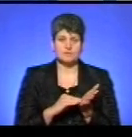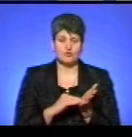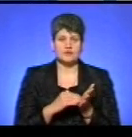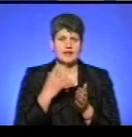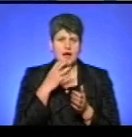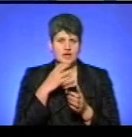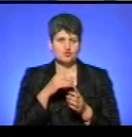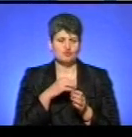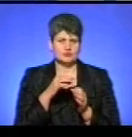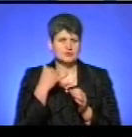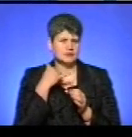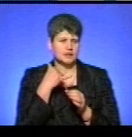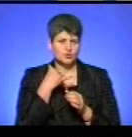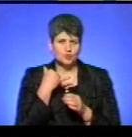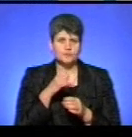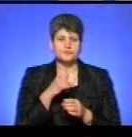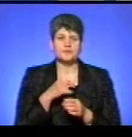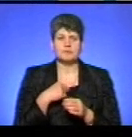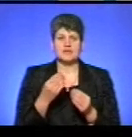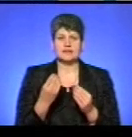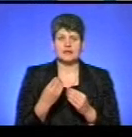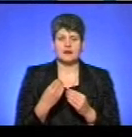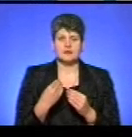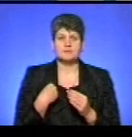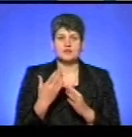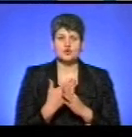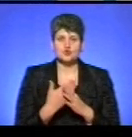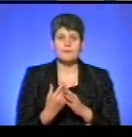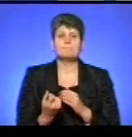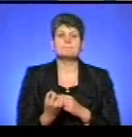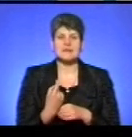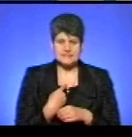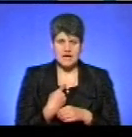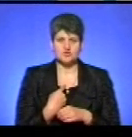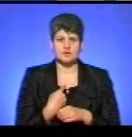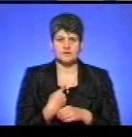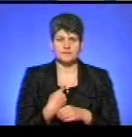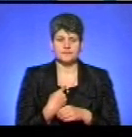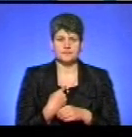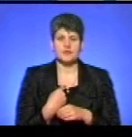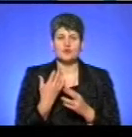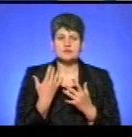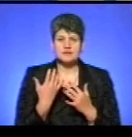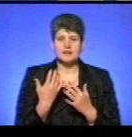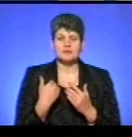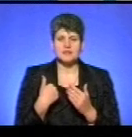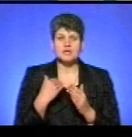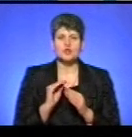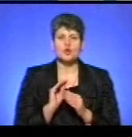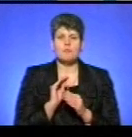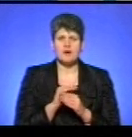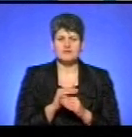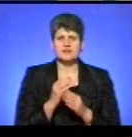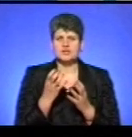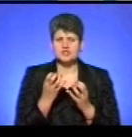гарячу лінію мені субсидії призначили. Хоч, ким ти діво, мені додали